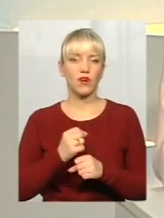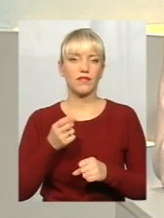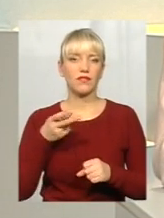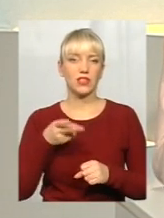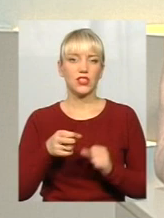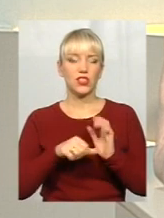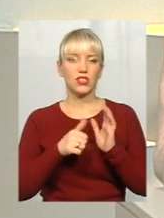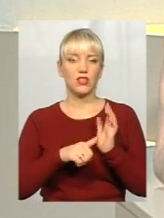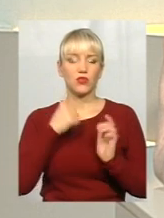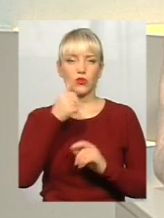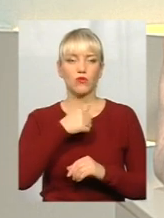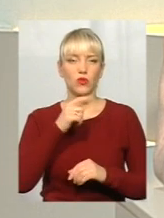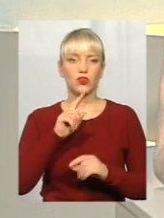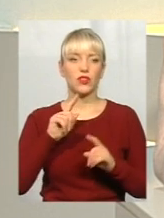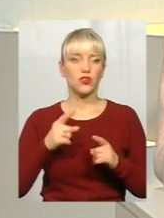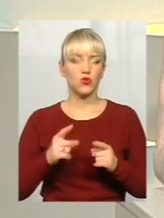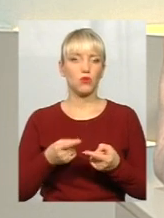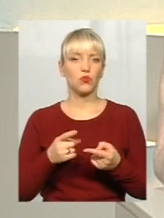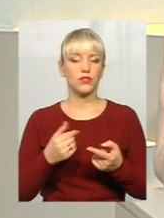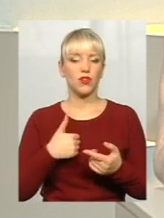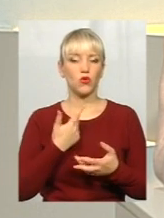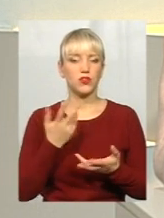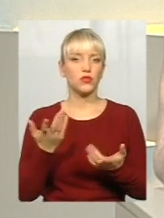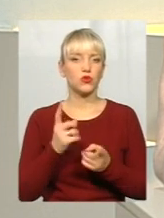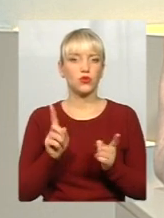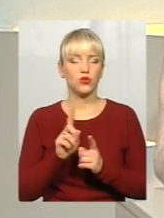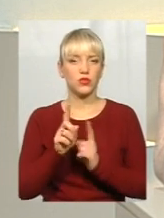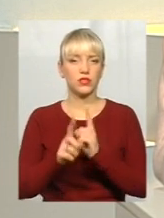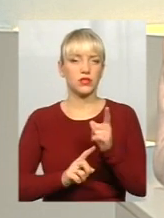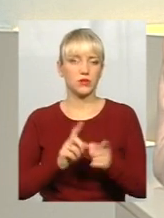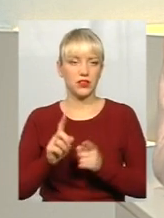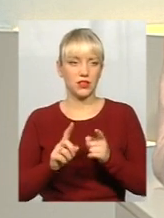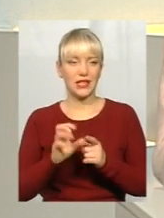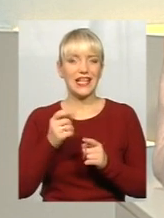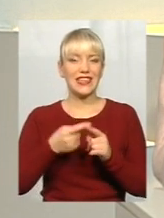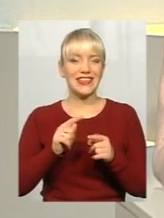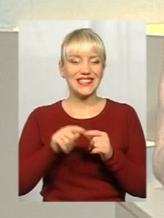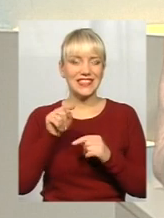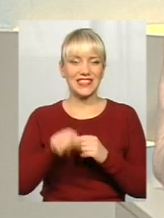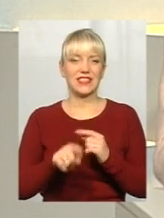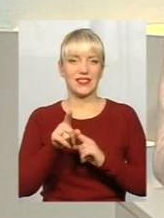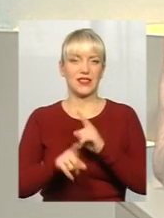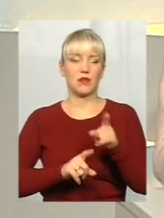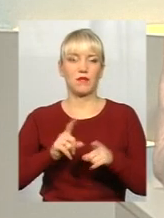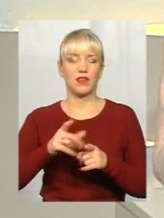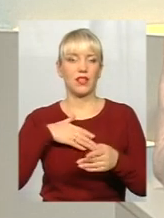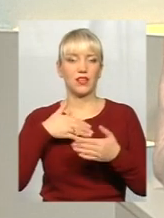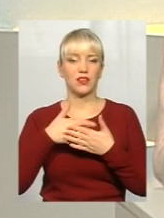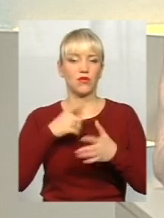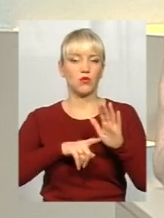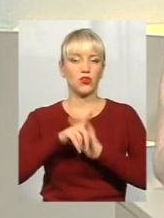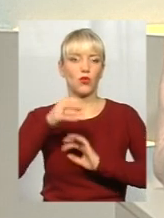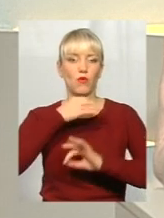ось чомусь захотіли його дещо змінити. І саме оці зміни почали активно обговорювати в